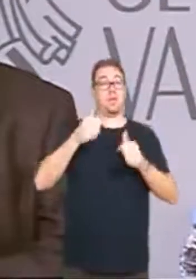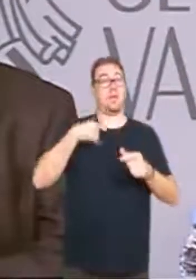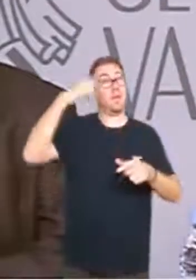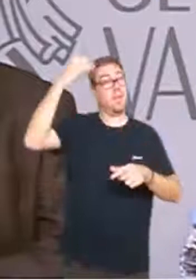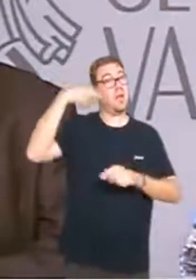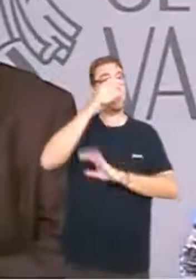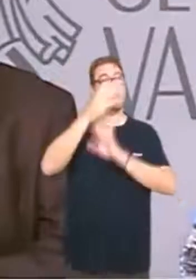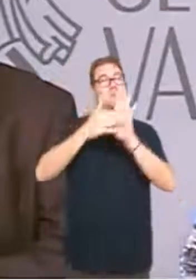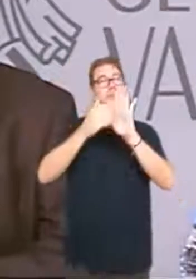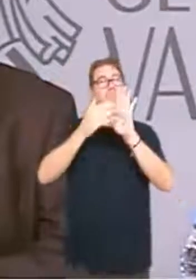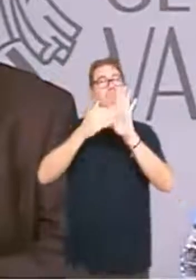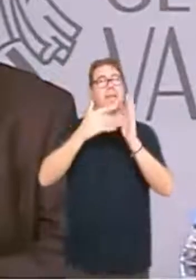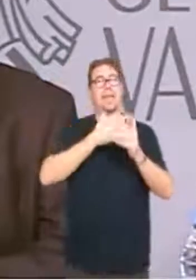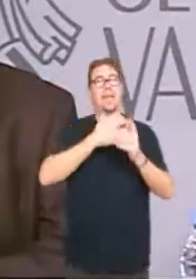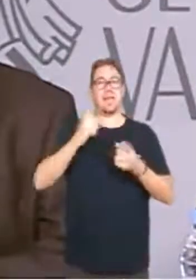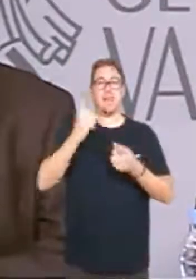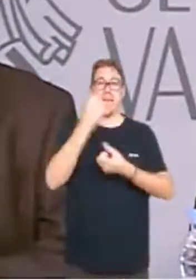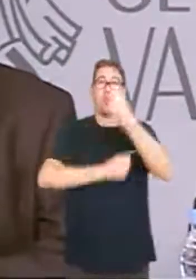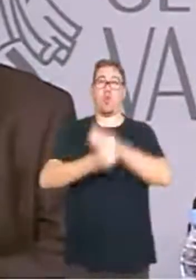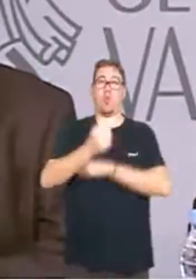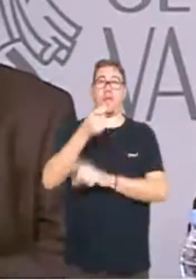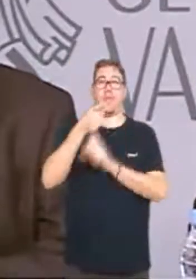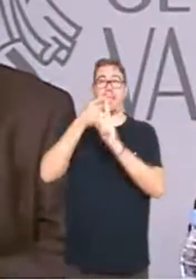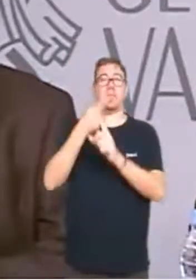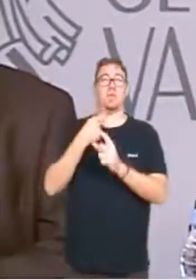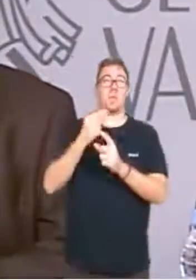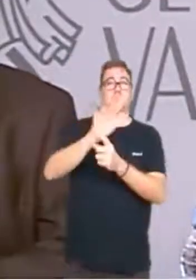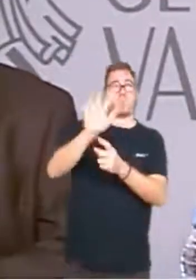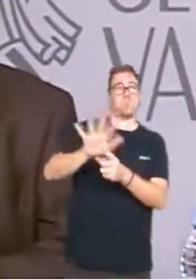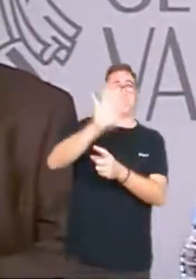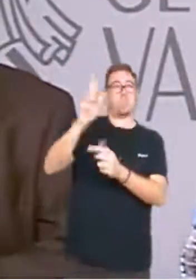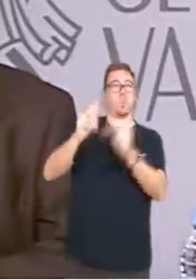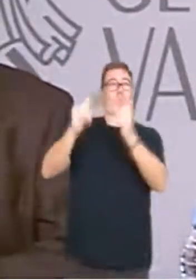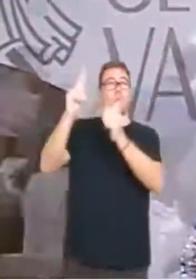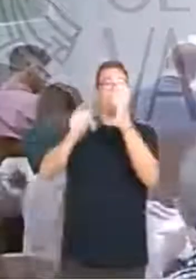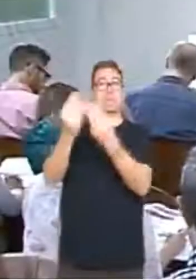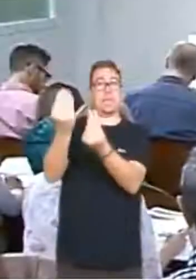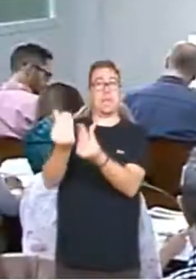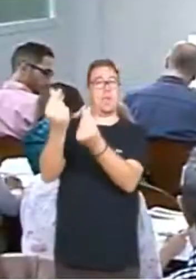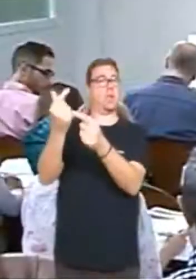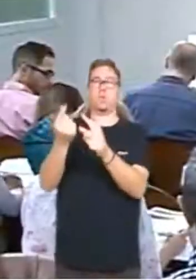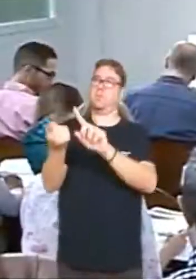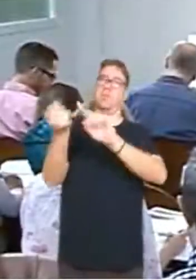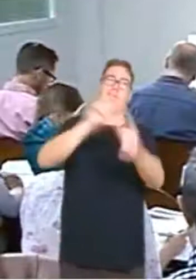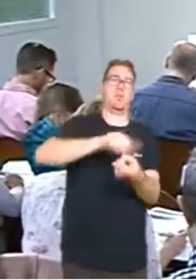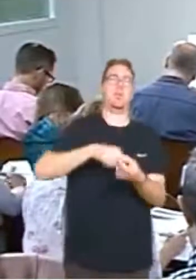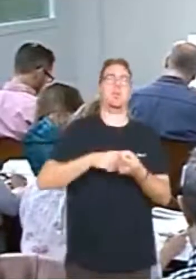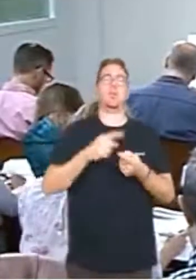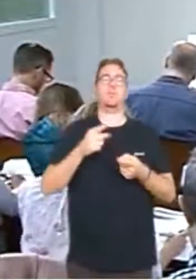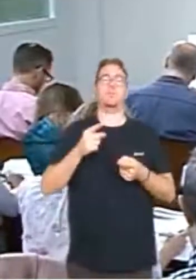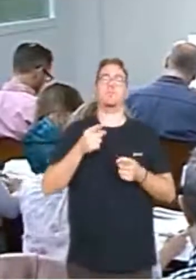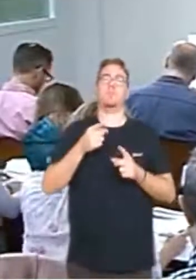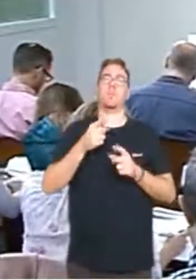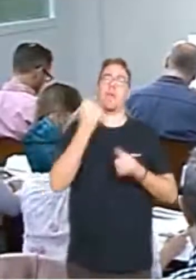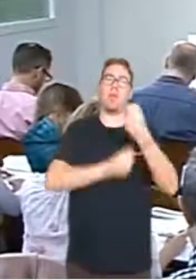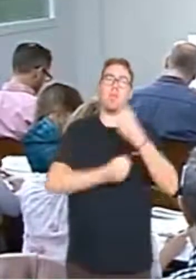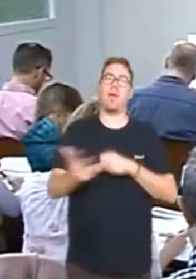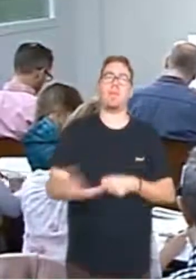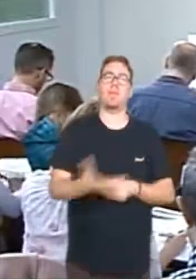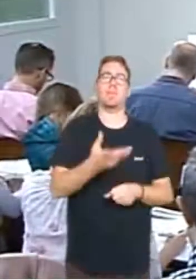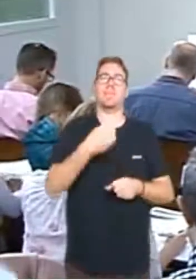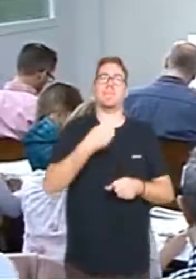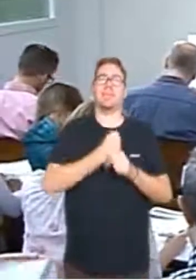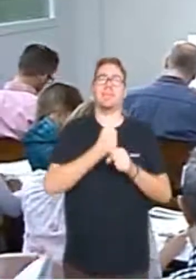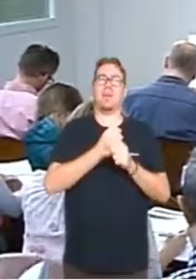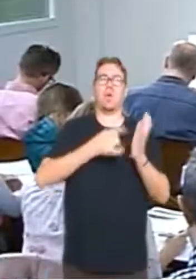valenciana passaria d'una economia basada en l'especulació urbanística a una economia que fomenta l'ocupació de qualitat i que